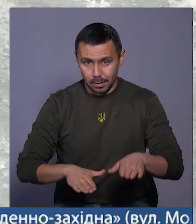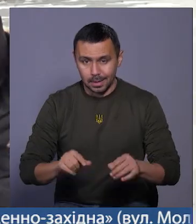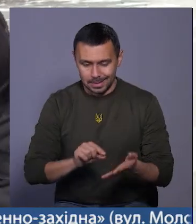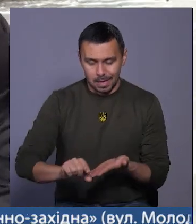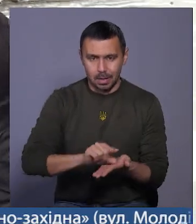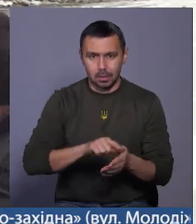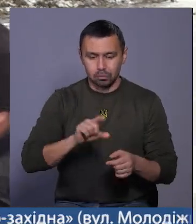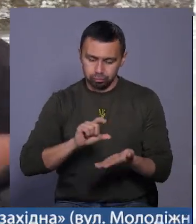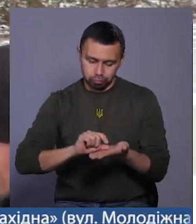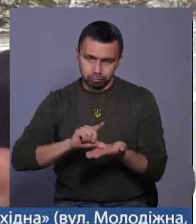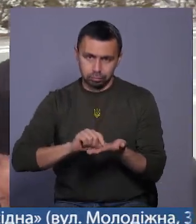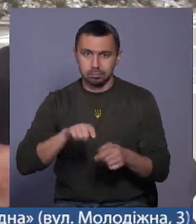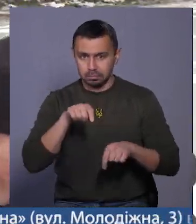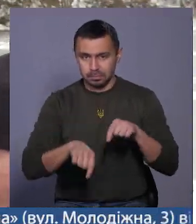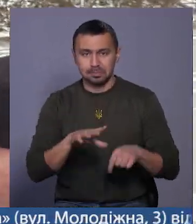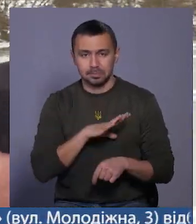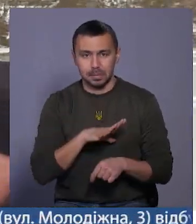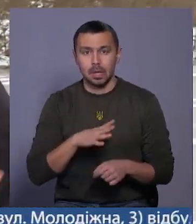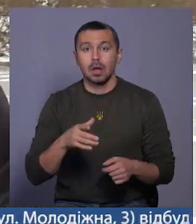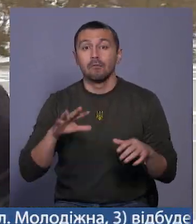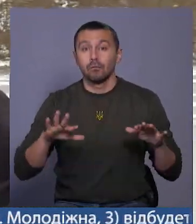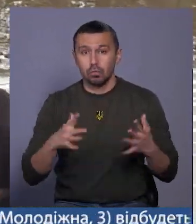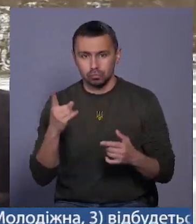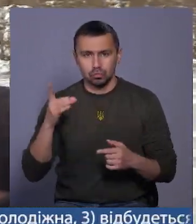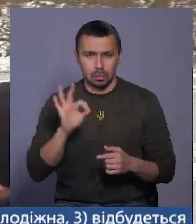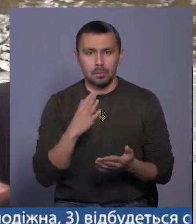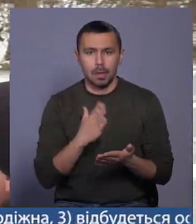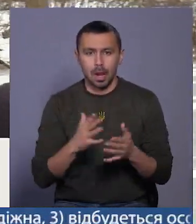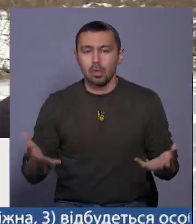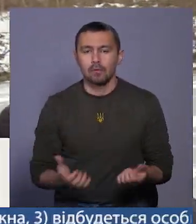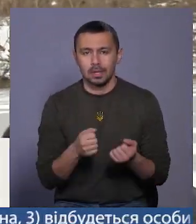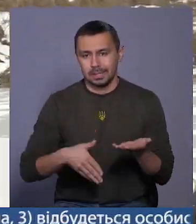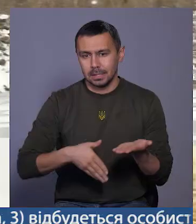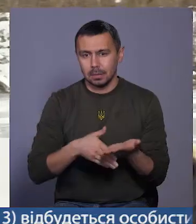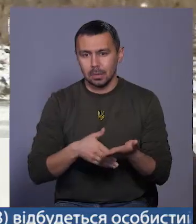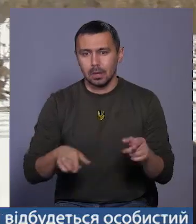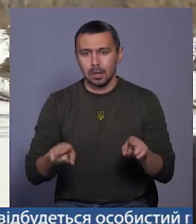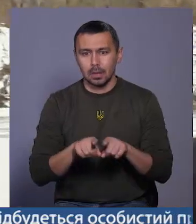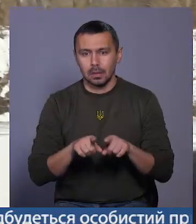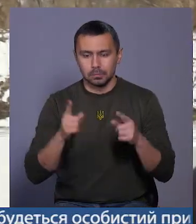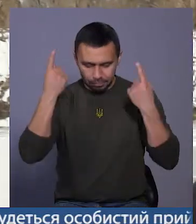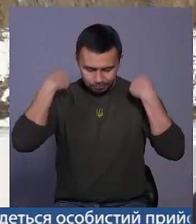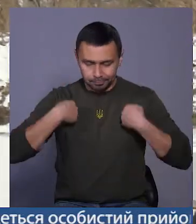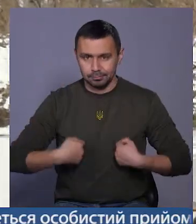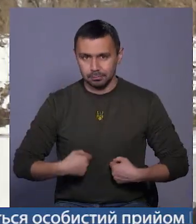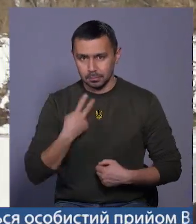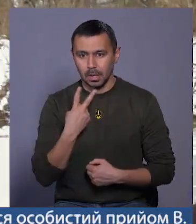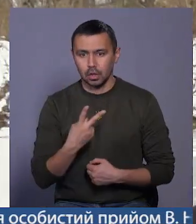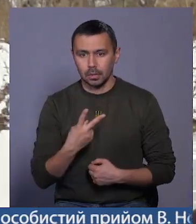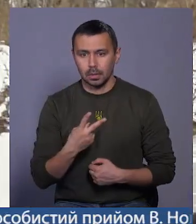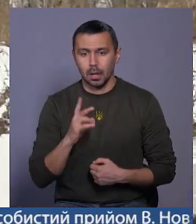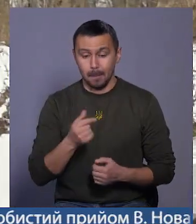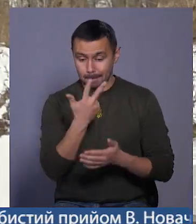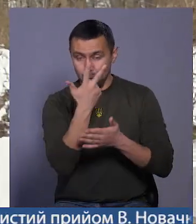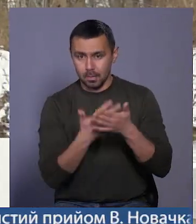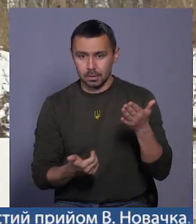товщину перевірив, у разі чого має при собі рятувальні засоби. «Вішаємо отак на шию, бачите, на шию вішаємо, як